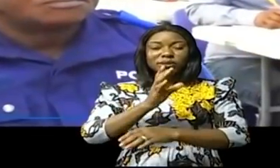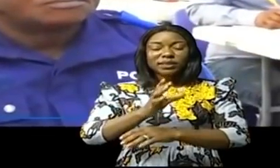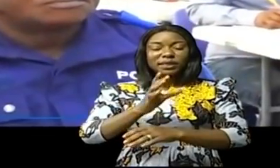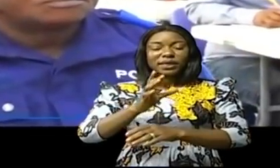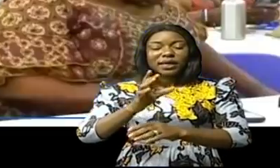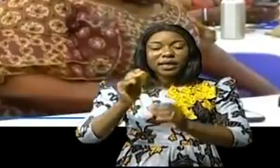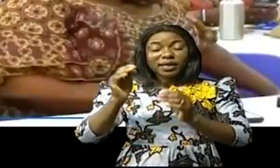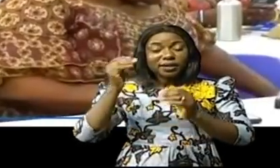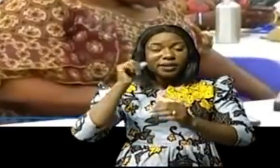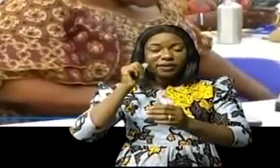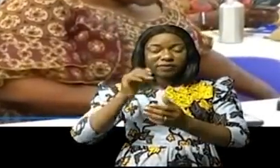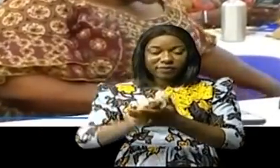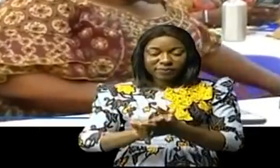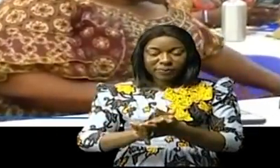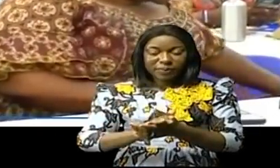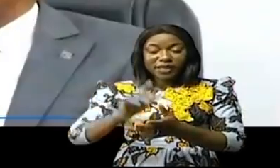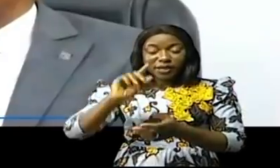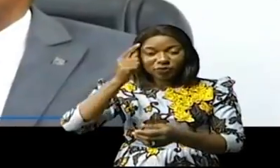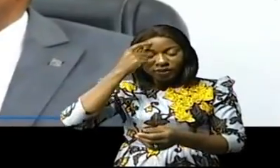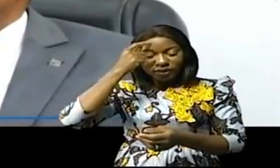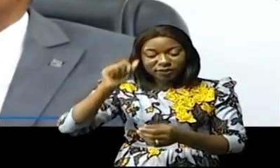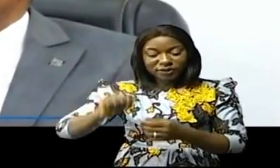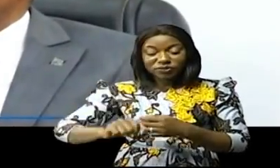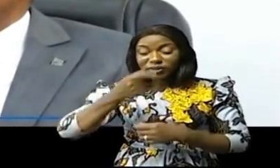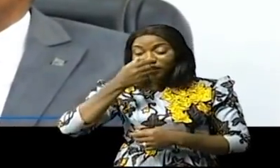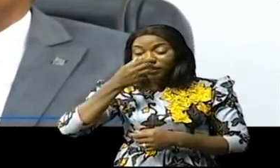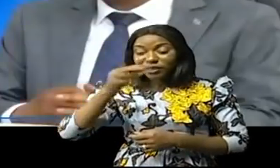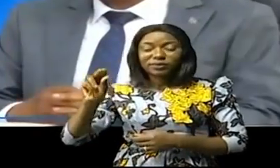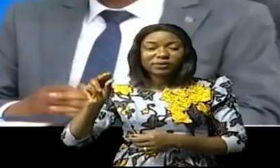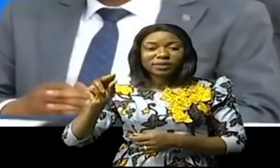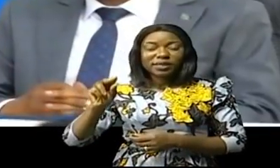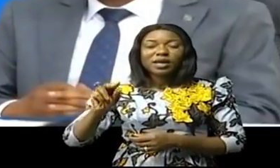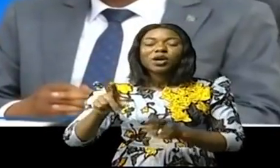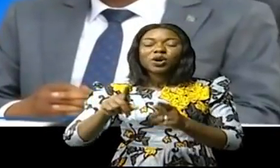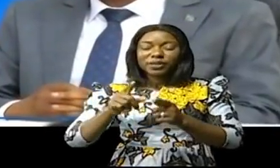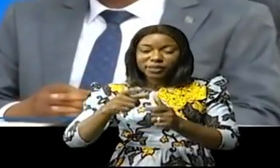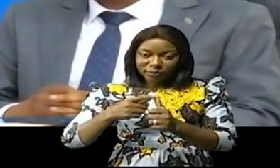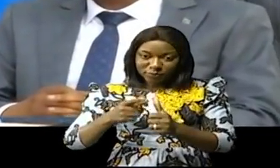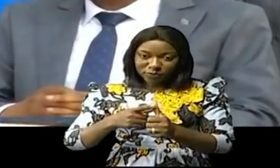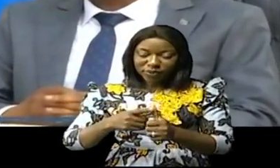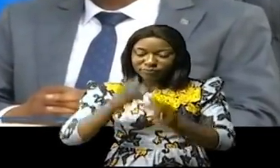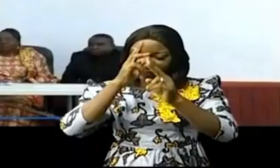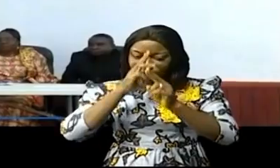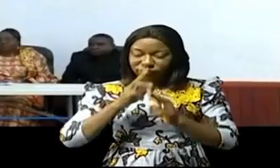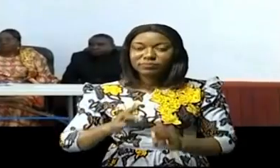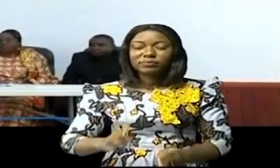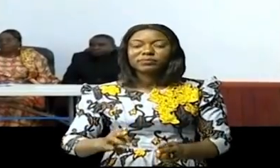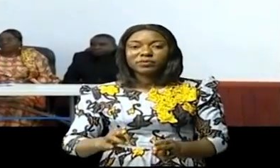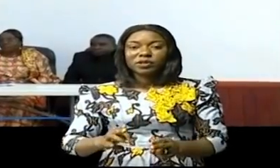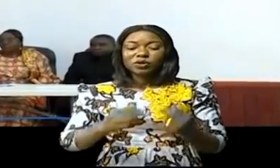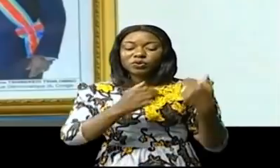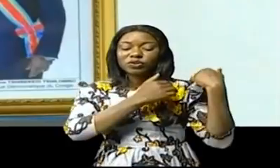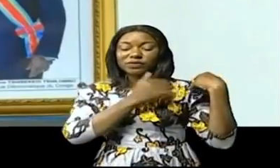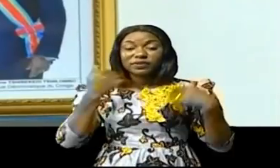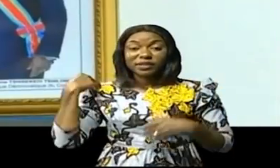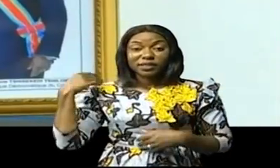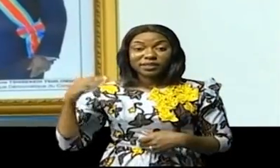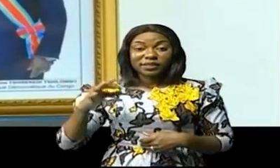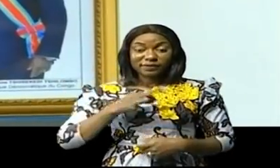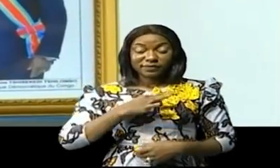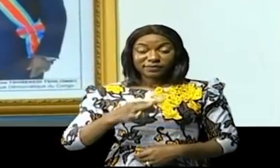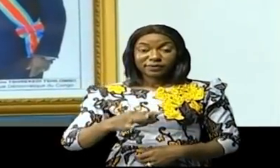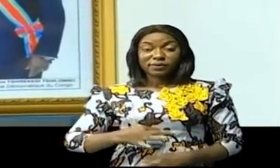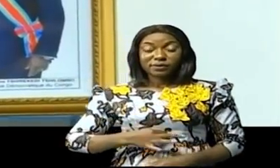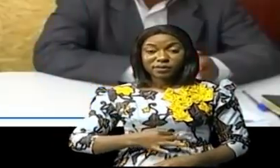sécurité, le gouverneur du Sud-Kivu, Théon Wabidjekassi, a tout d'abord rendu des hommages mérités au chef de l'État, Félix Antoine